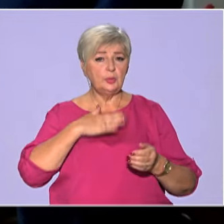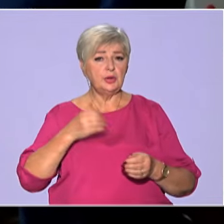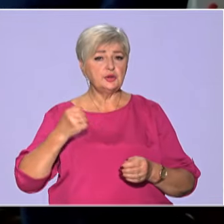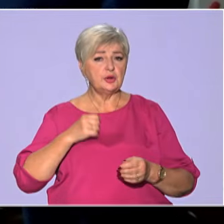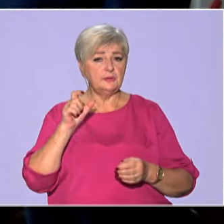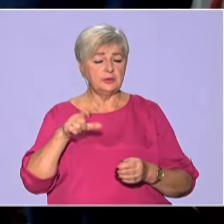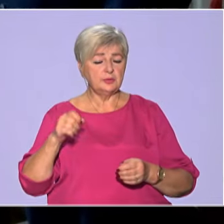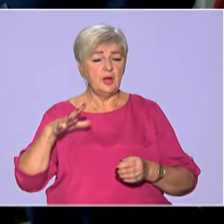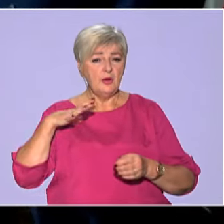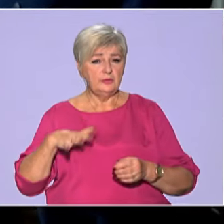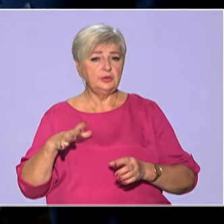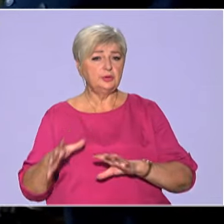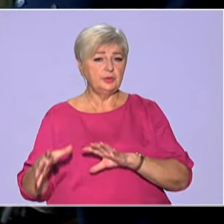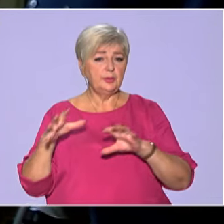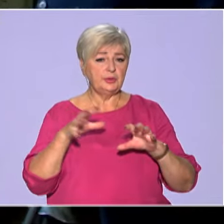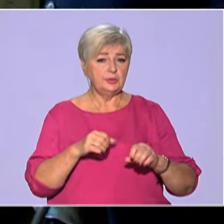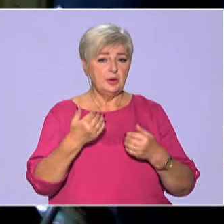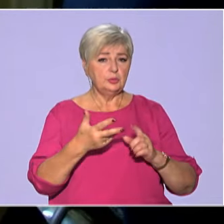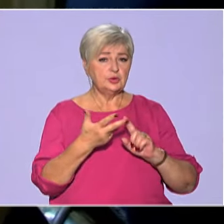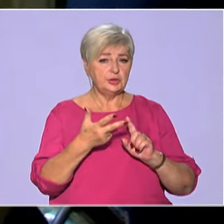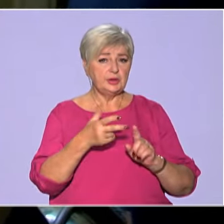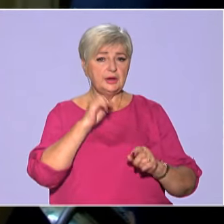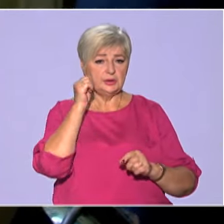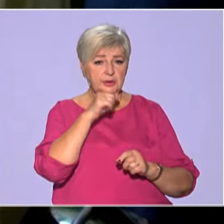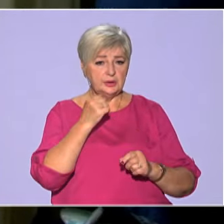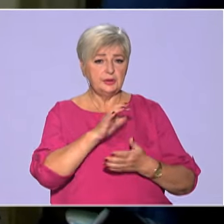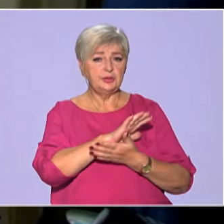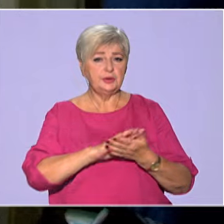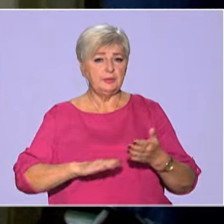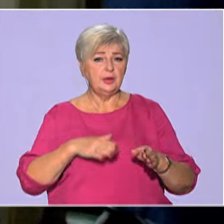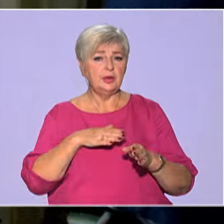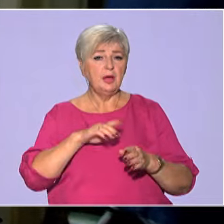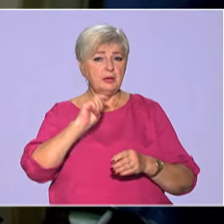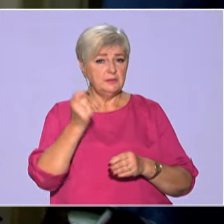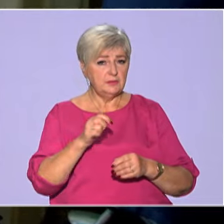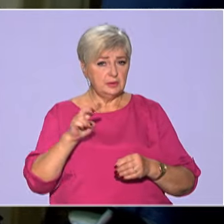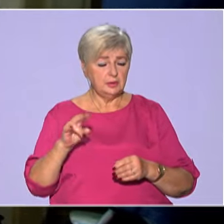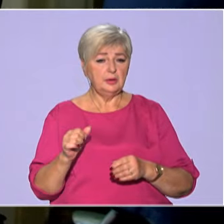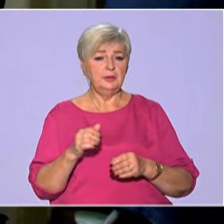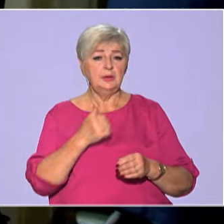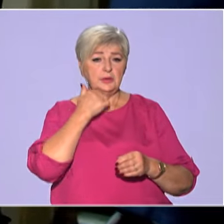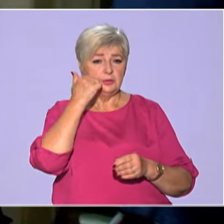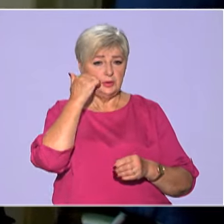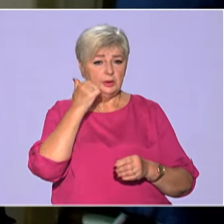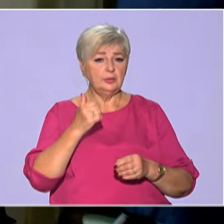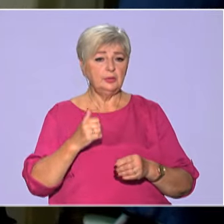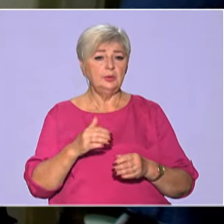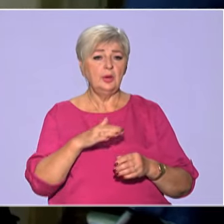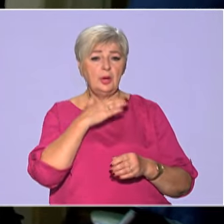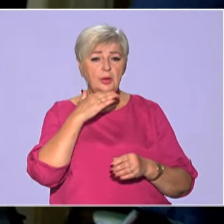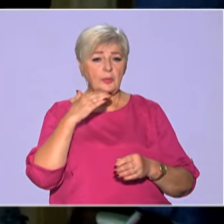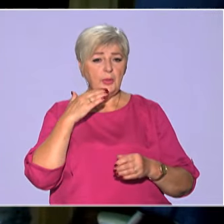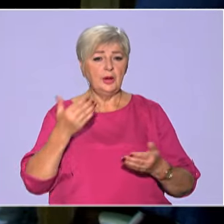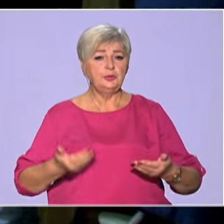вимушеним переселенцям. Вже третій рік у нас триває повномасштабне вторгнення. Багато